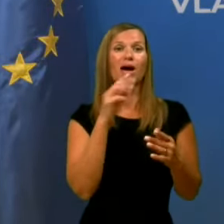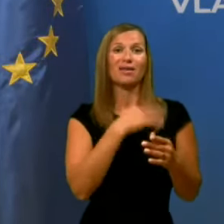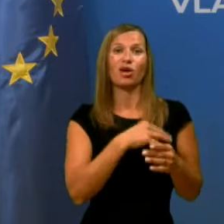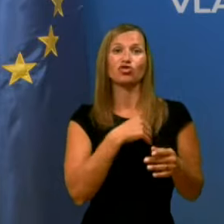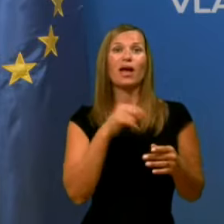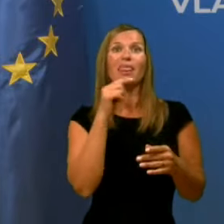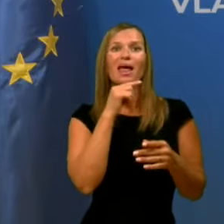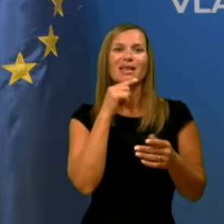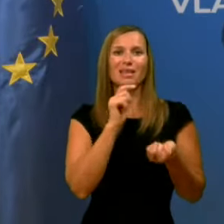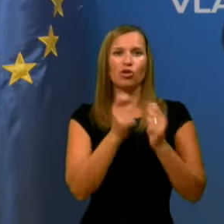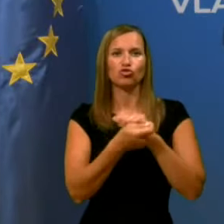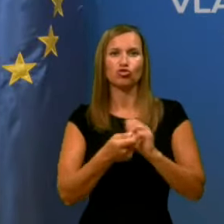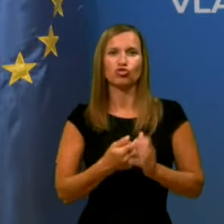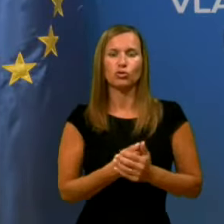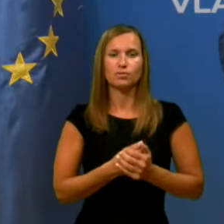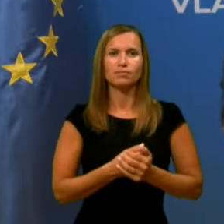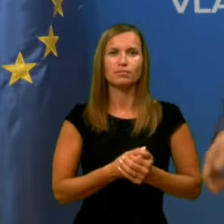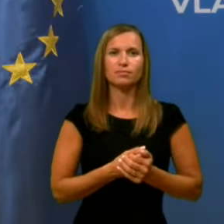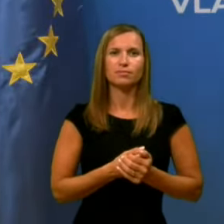se znamno?